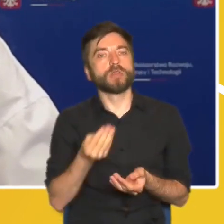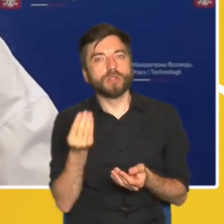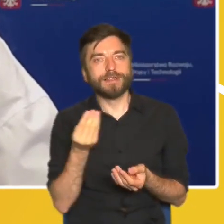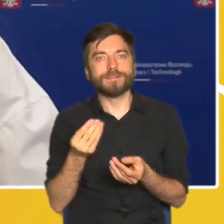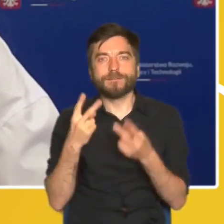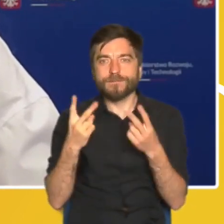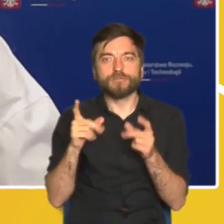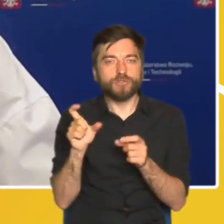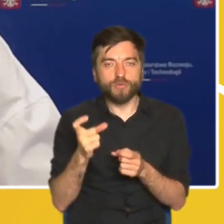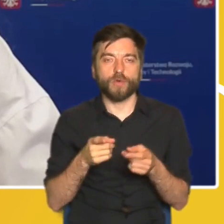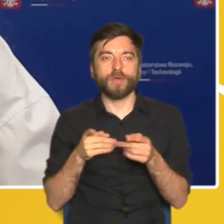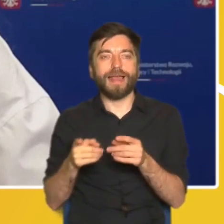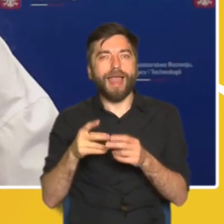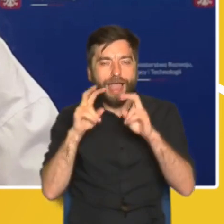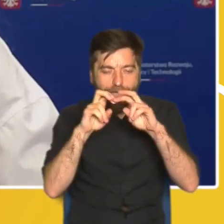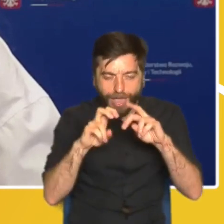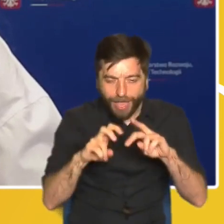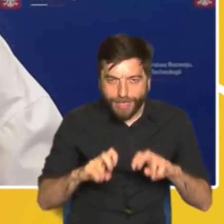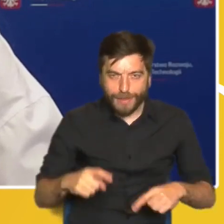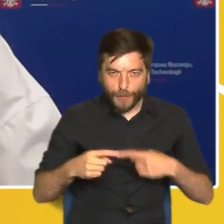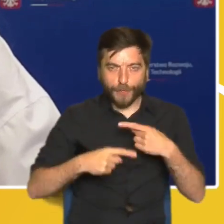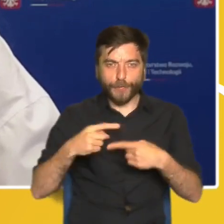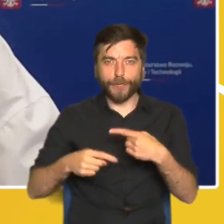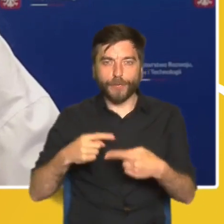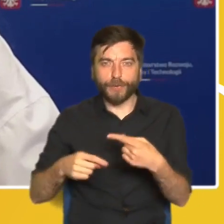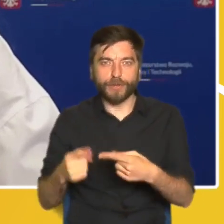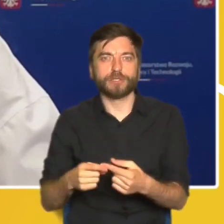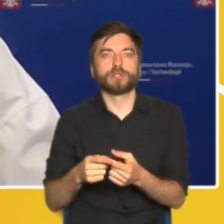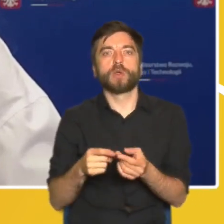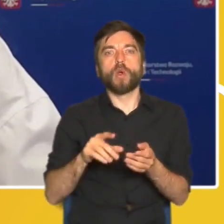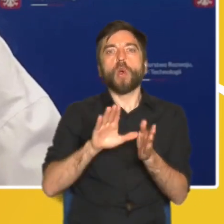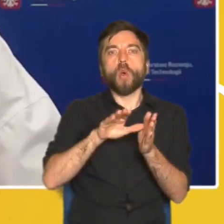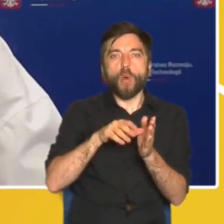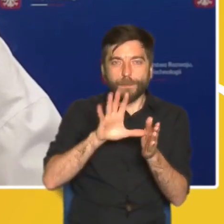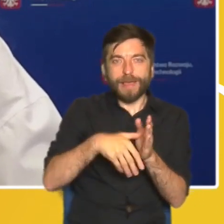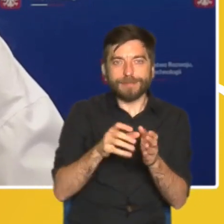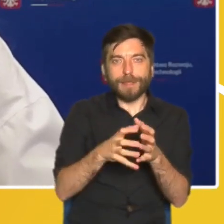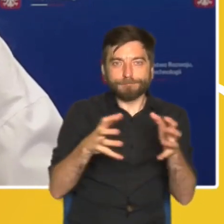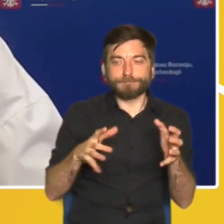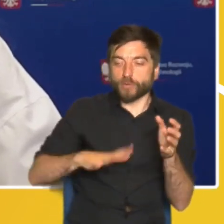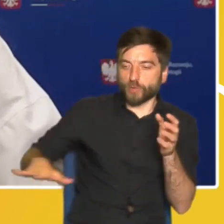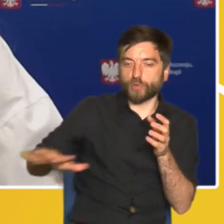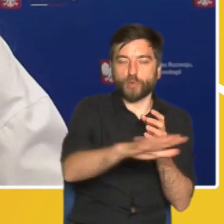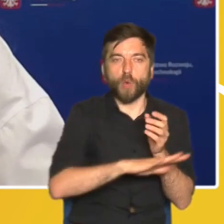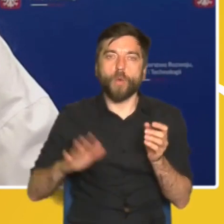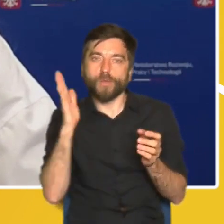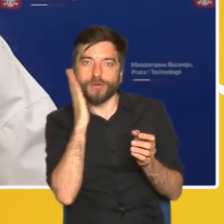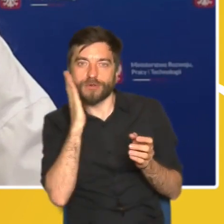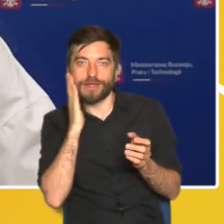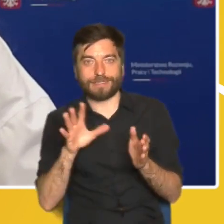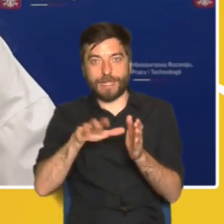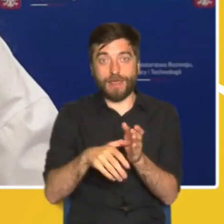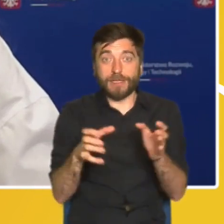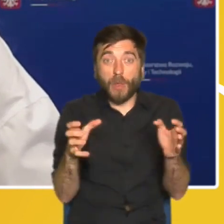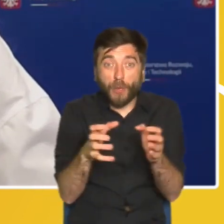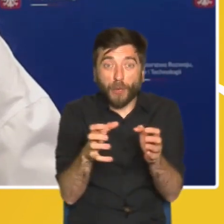nurtem projektu jest dogłębna analiza procesu niekontrolowanej suburbanizacji i towarzyszące temu zjawisko kurczenia się miast